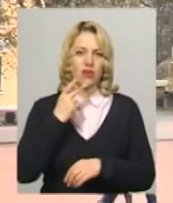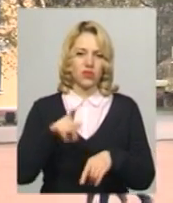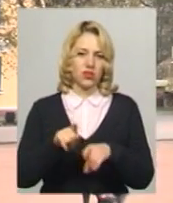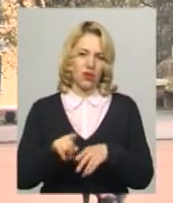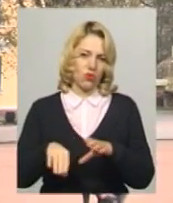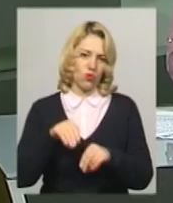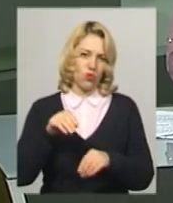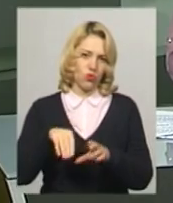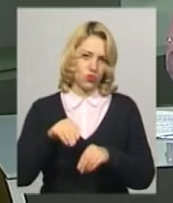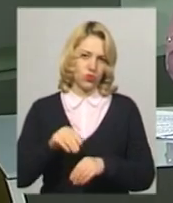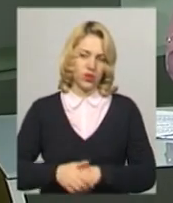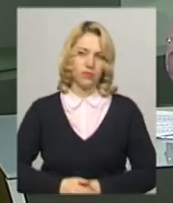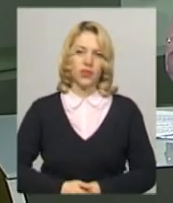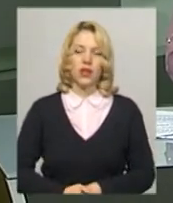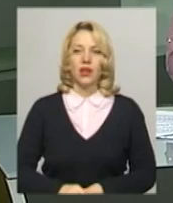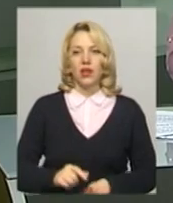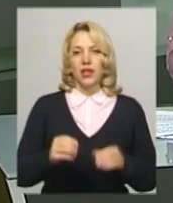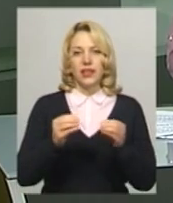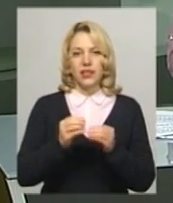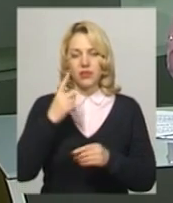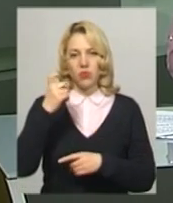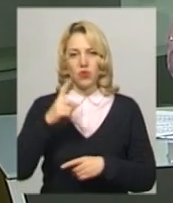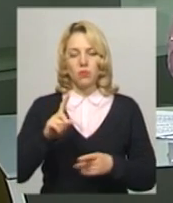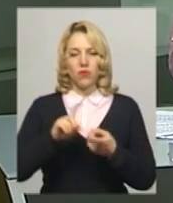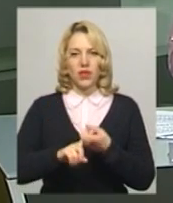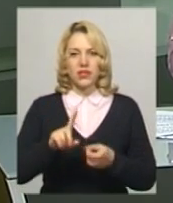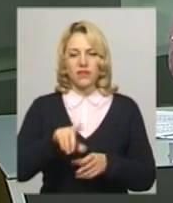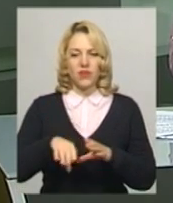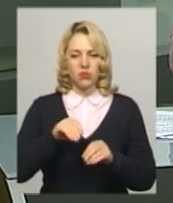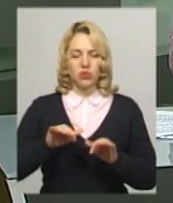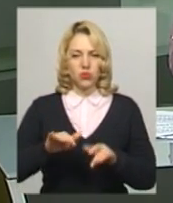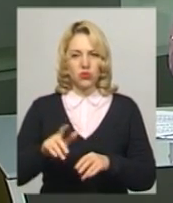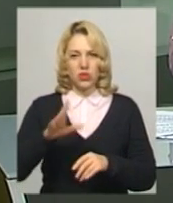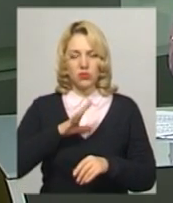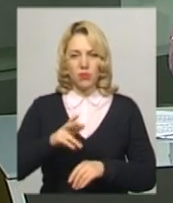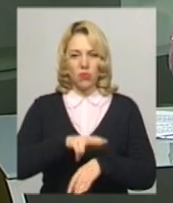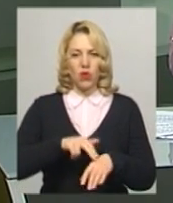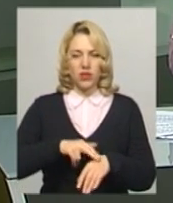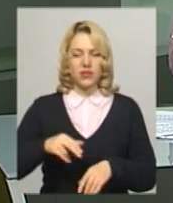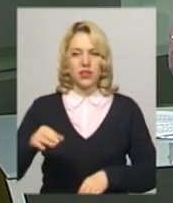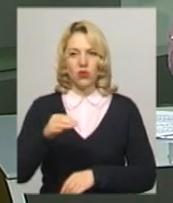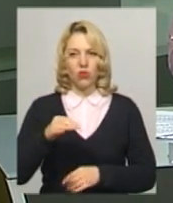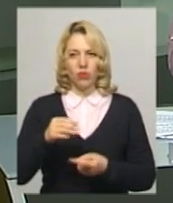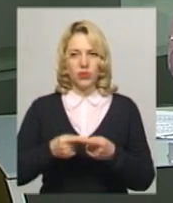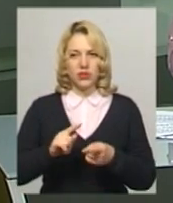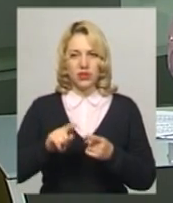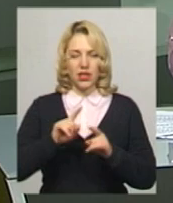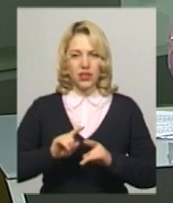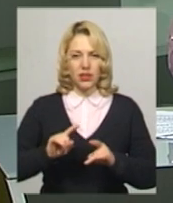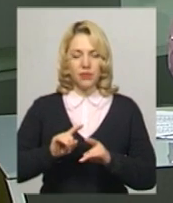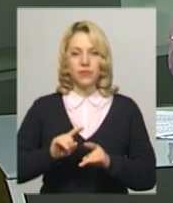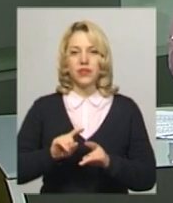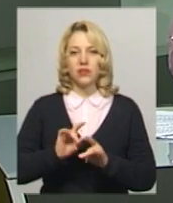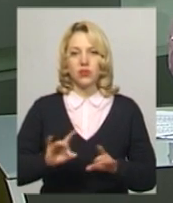голосує. Десять повідомлень, пов'язаних з виборчим процесом, надійшло до поліції Хмельниччини. Такі останні дані, які